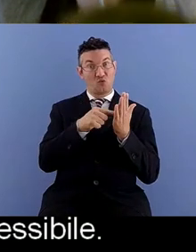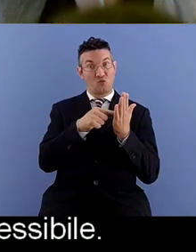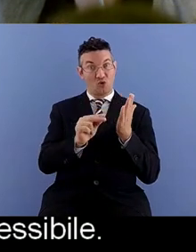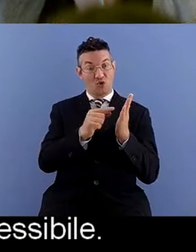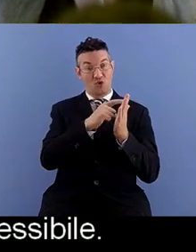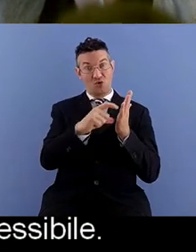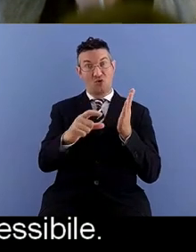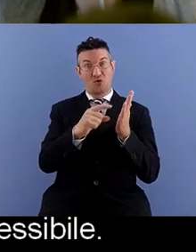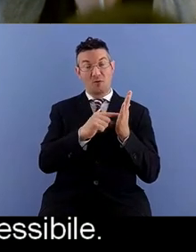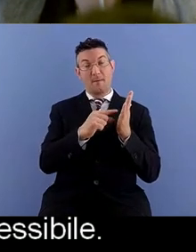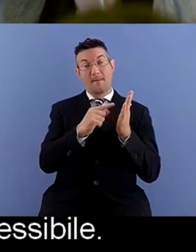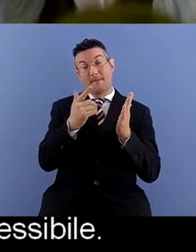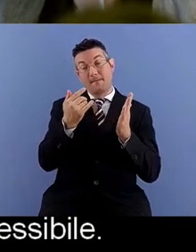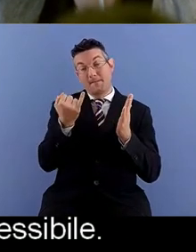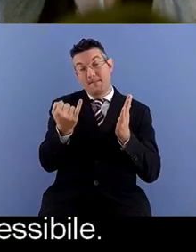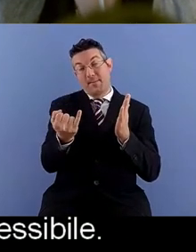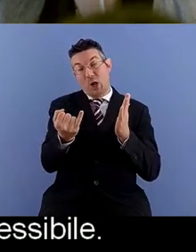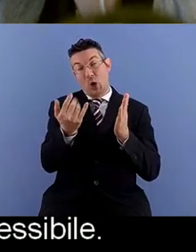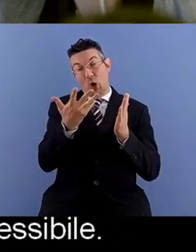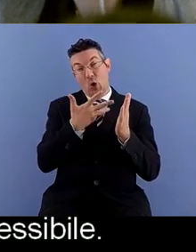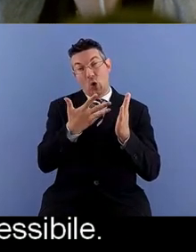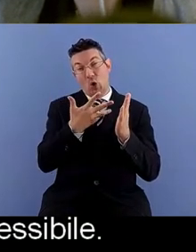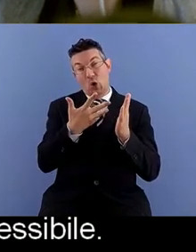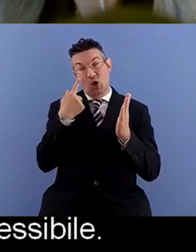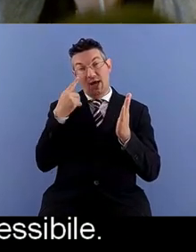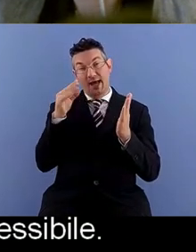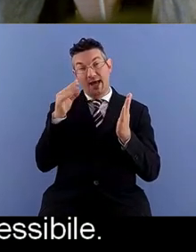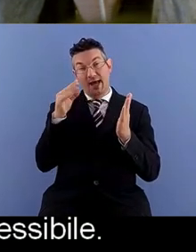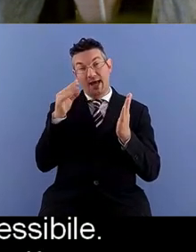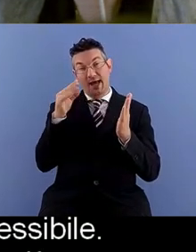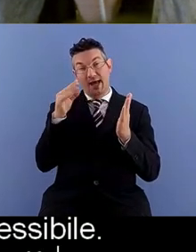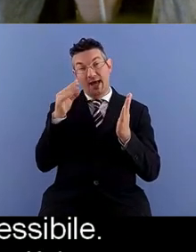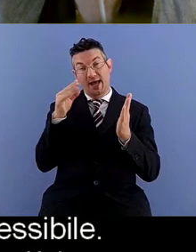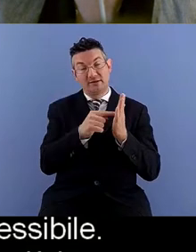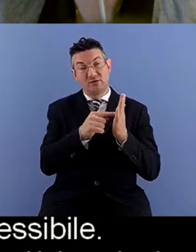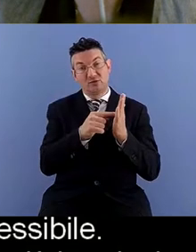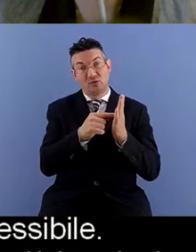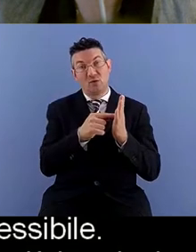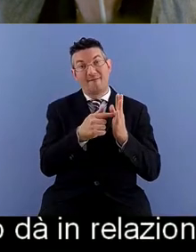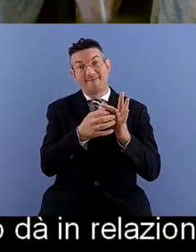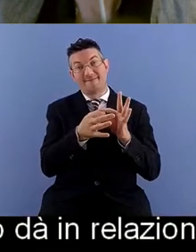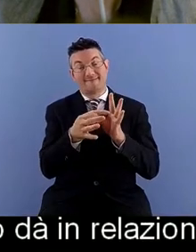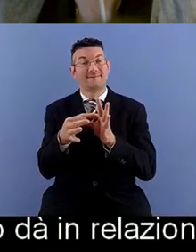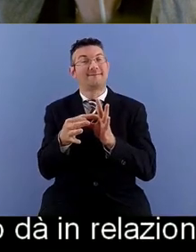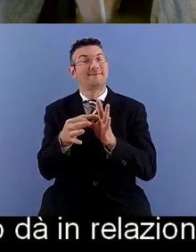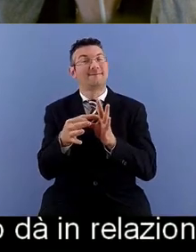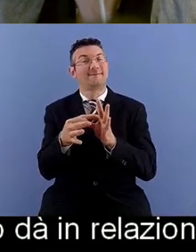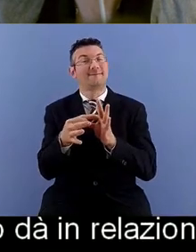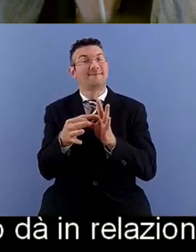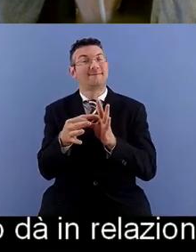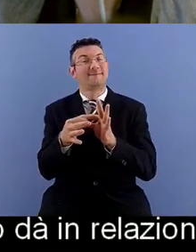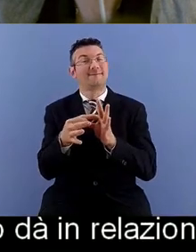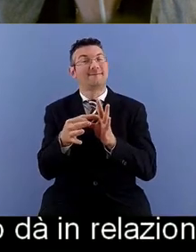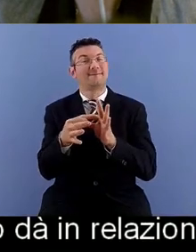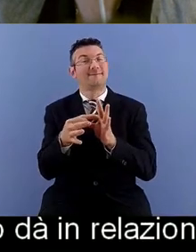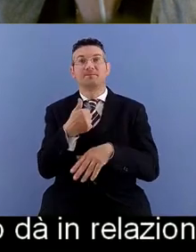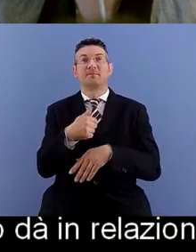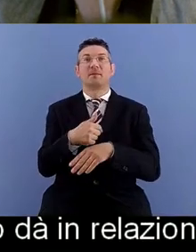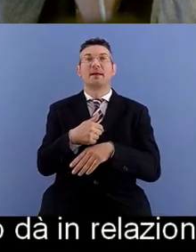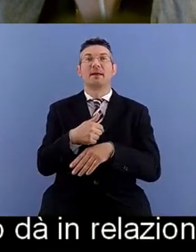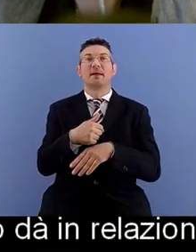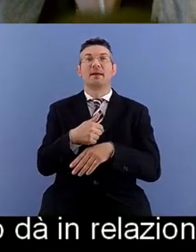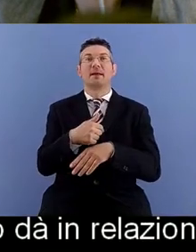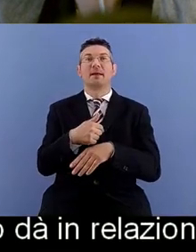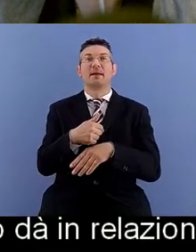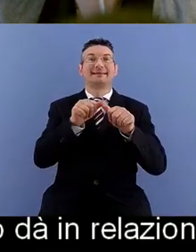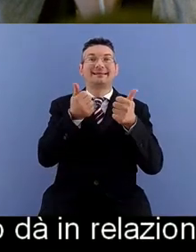riferimento ce lo dà in relazione a questo ossia dice termini come design for all, design senza